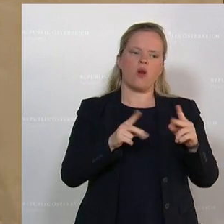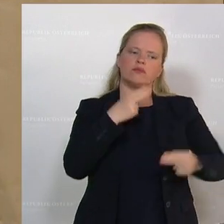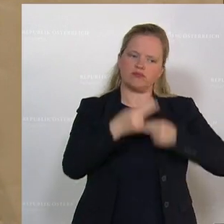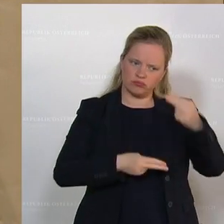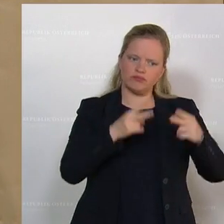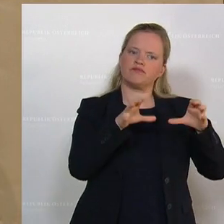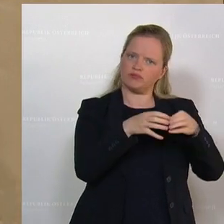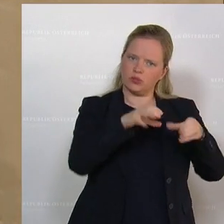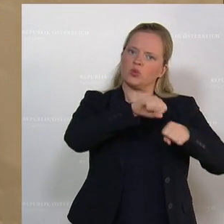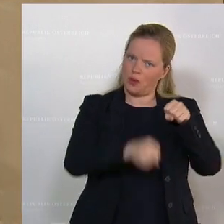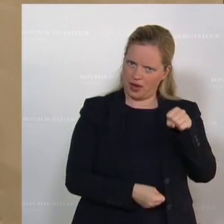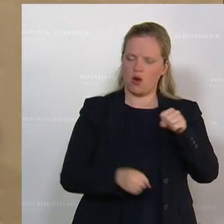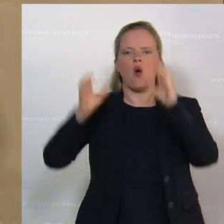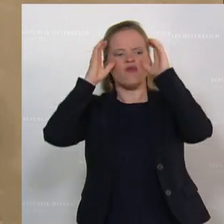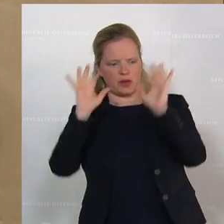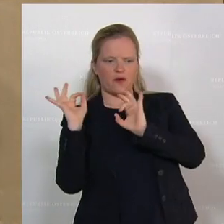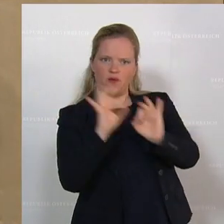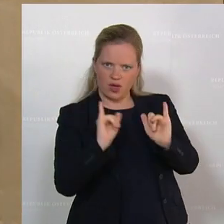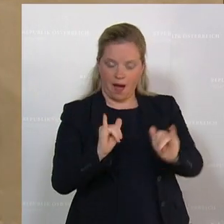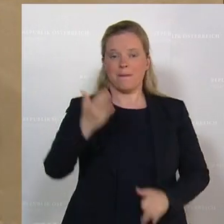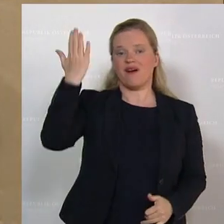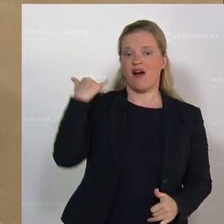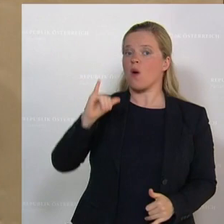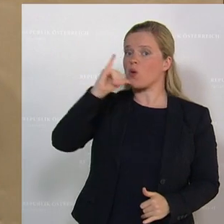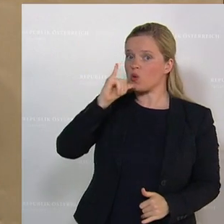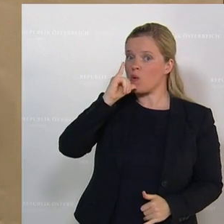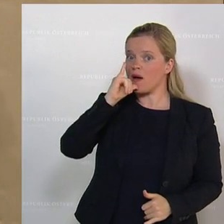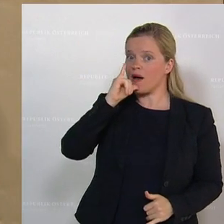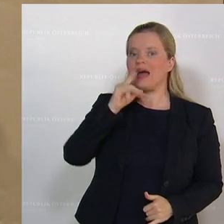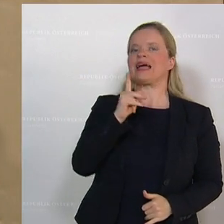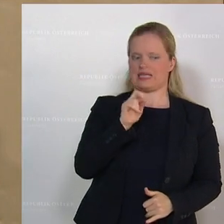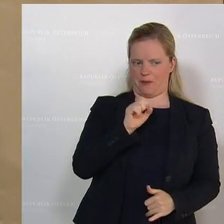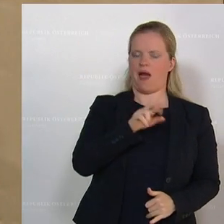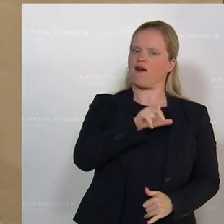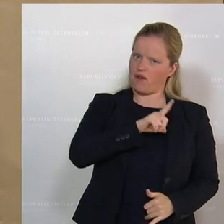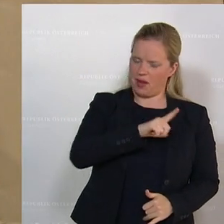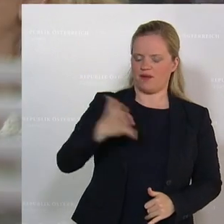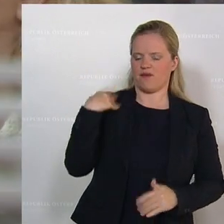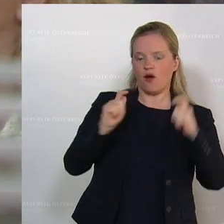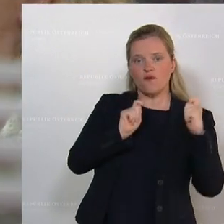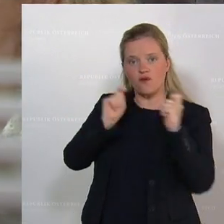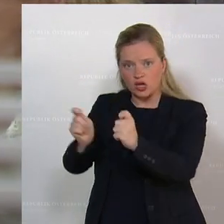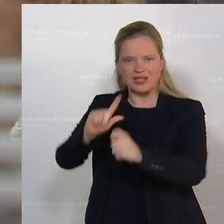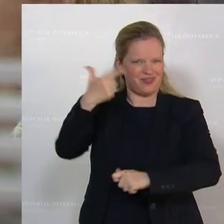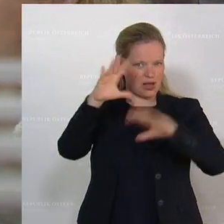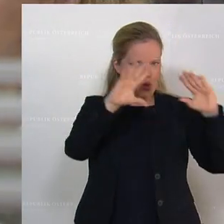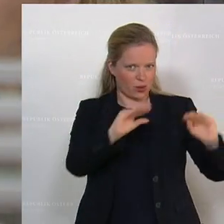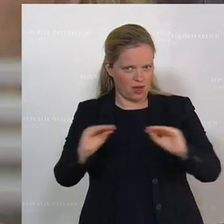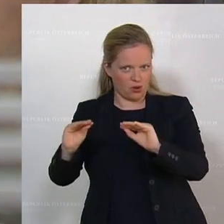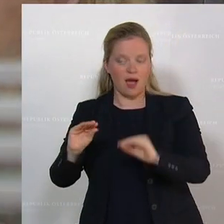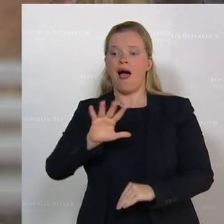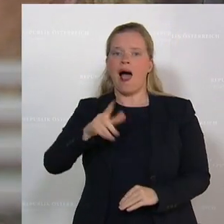ÖVP noch dafür. Die Kollegin Krisper und ich haben im Oktober dasselbe vorgeschlagen beim zweiten Lockdown. Alle Parteien waren